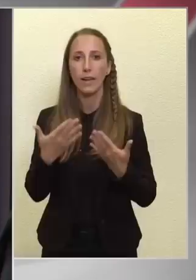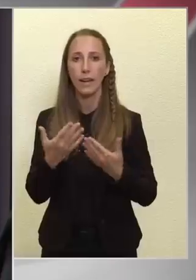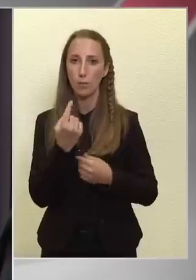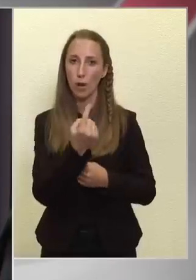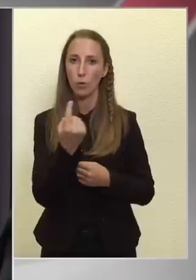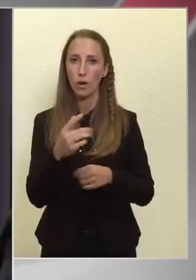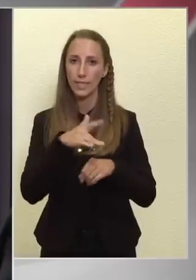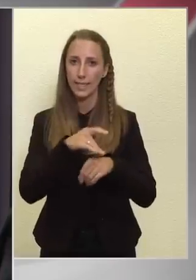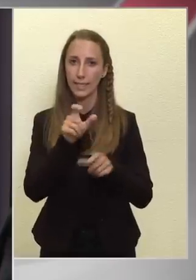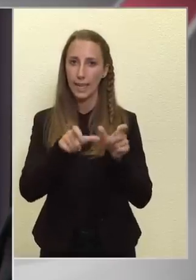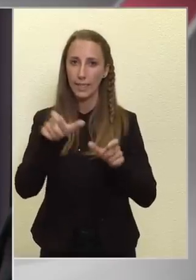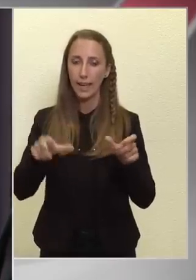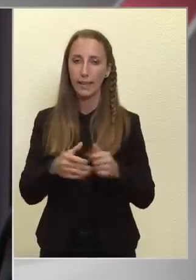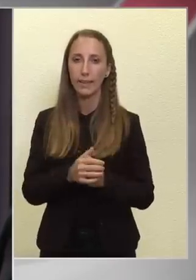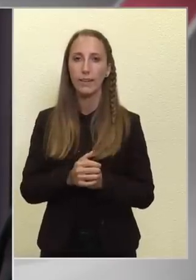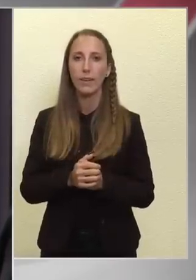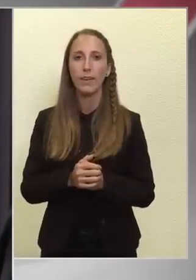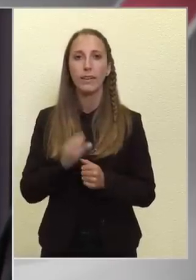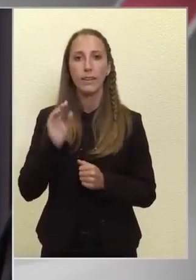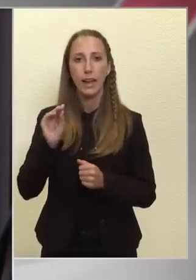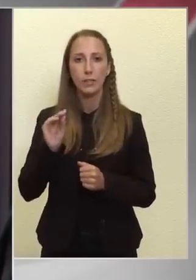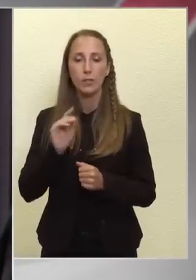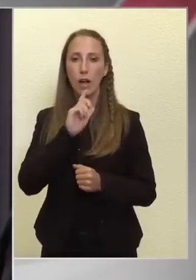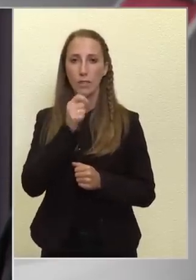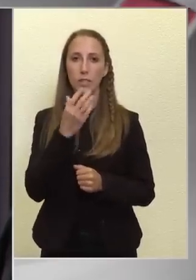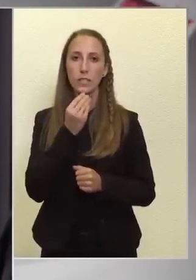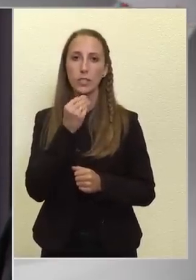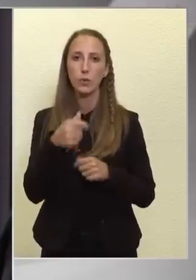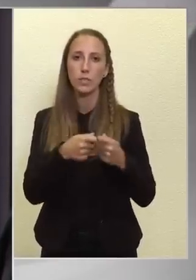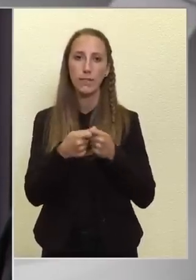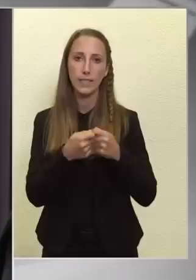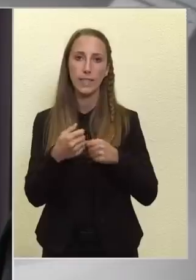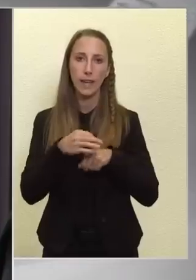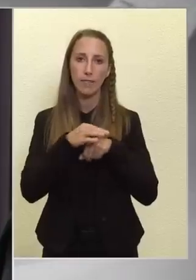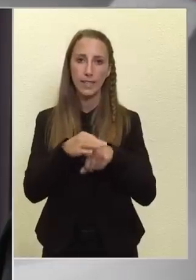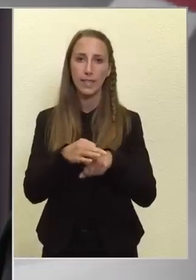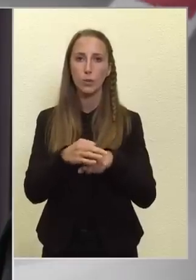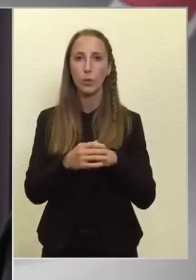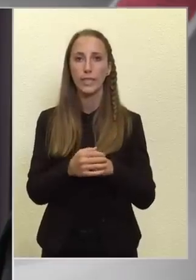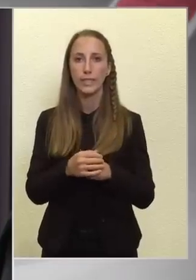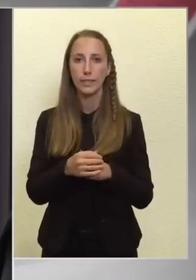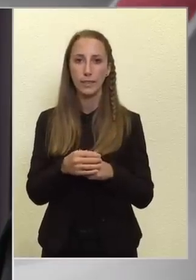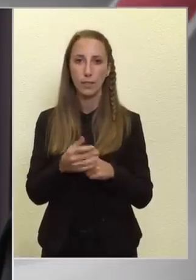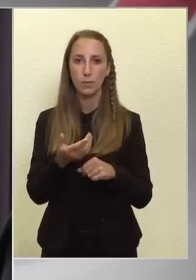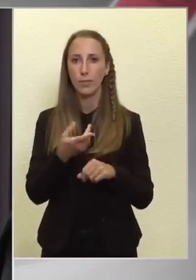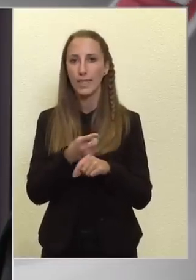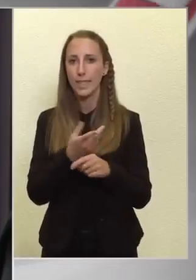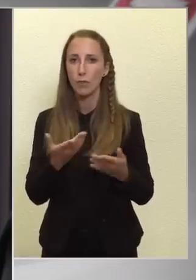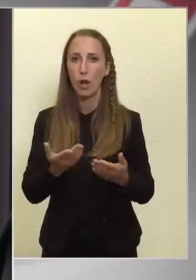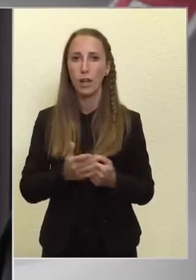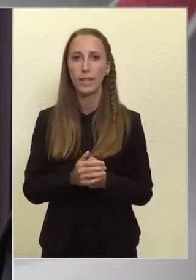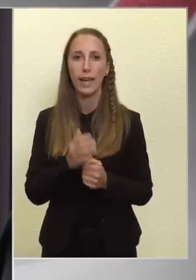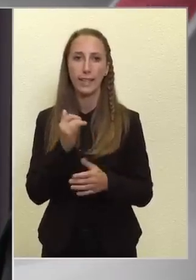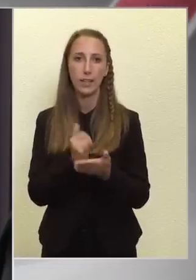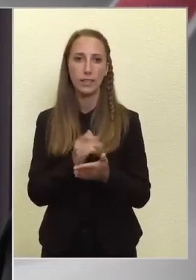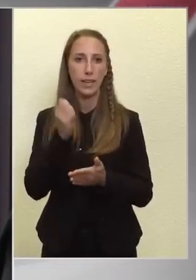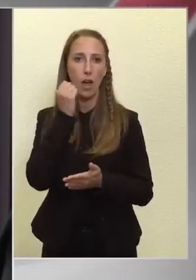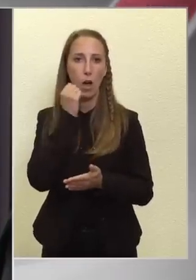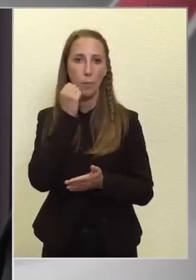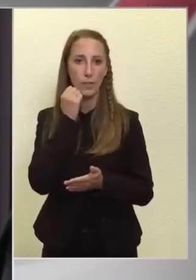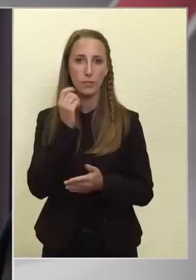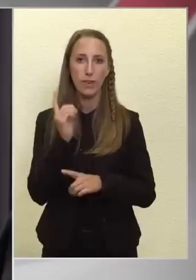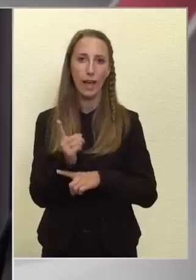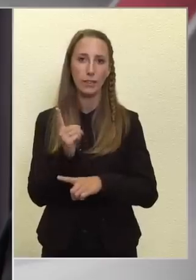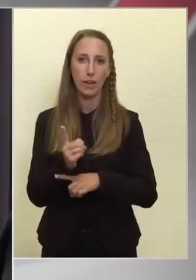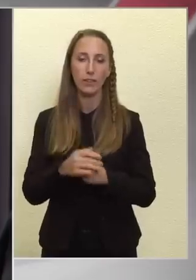érintettek? Jelesül a hazai zsidószervezetek vezetőit szápolhatnák meg igazán azt a hamis vádat,